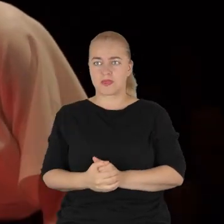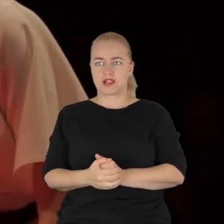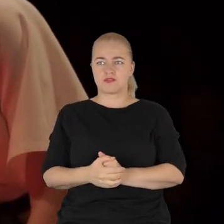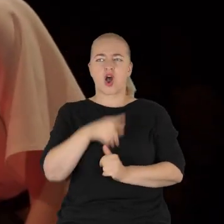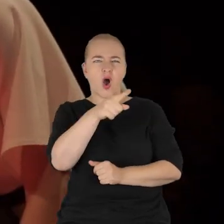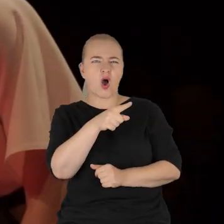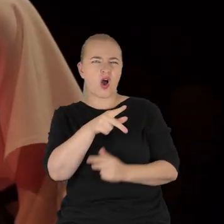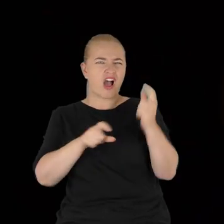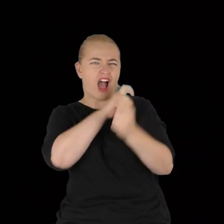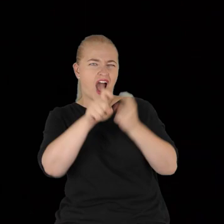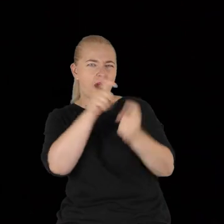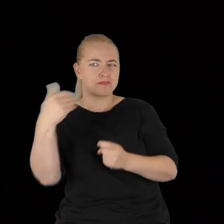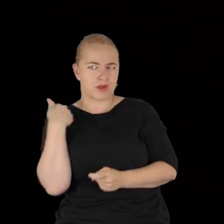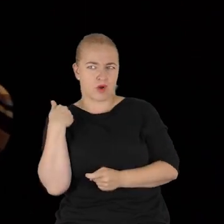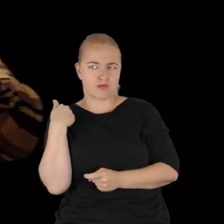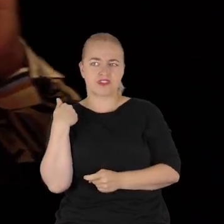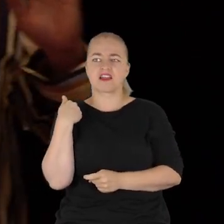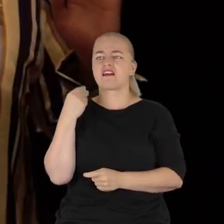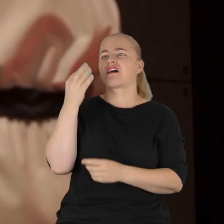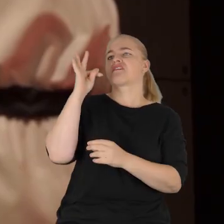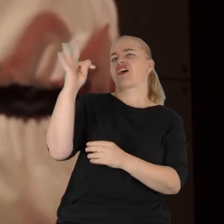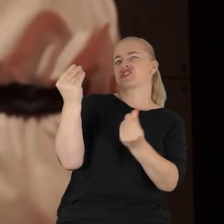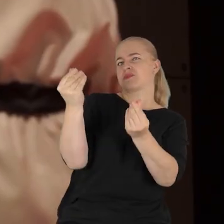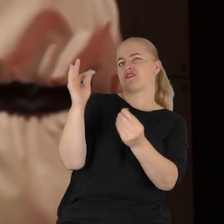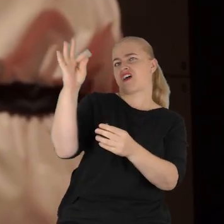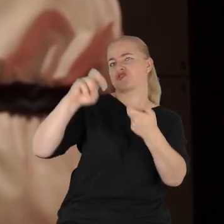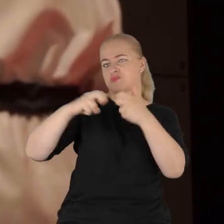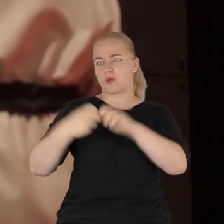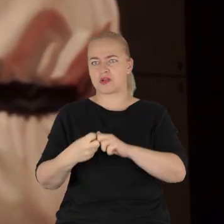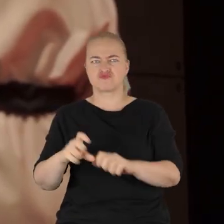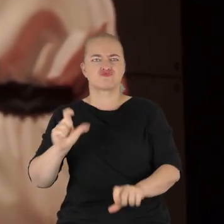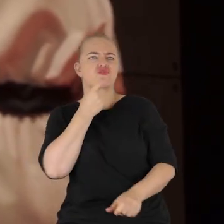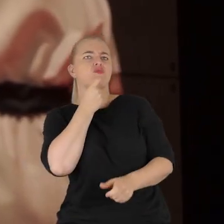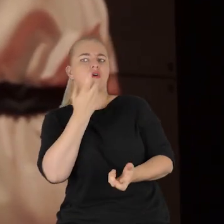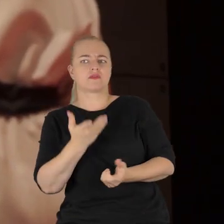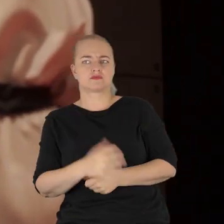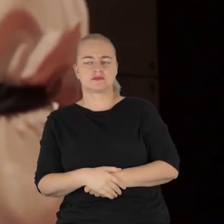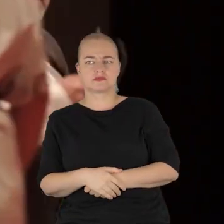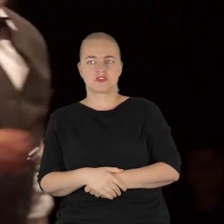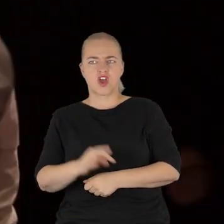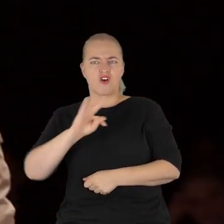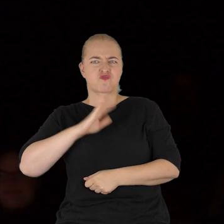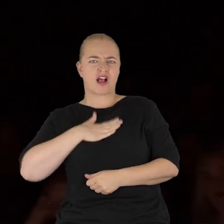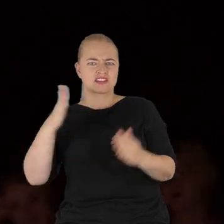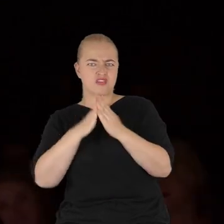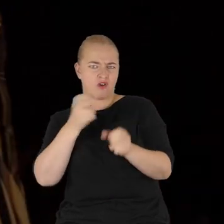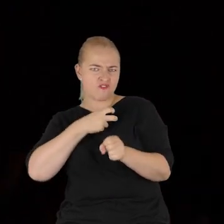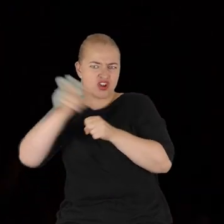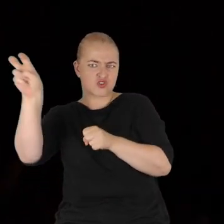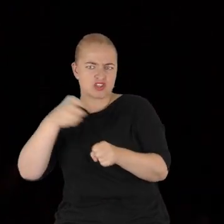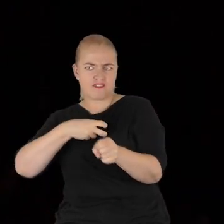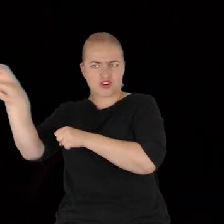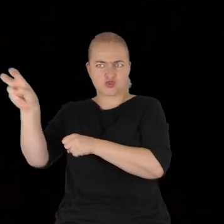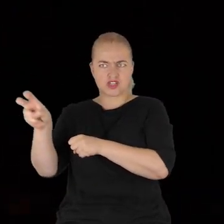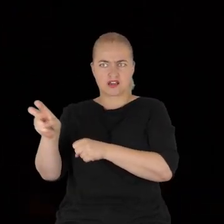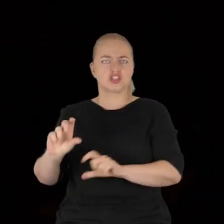O to się pożarłyście! Wasze pieniądze, wasz problem... Co to ma być?! Z własnego domu mnie wyrzuca! Co?